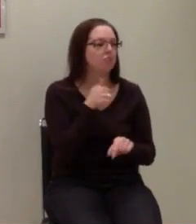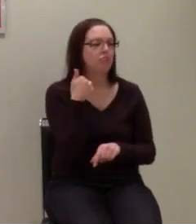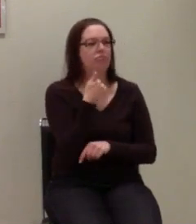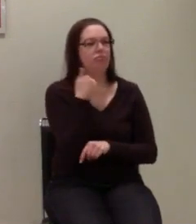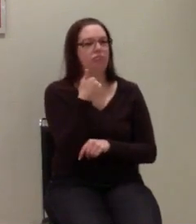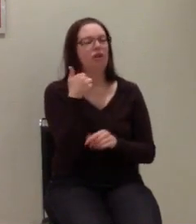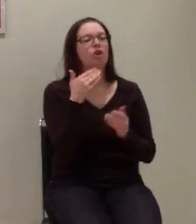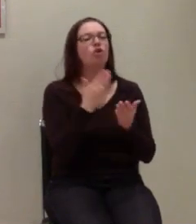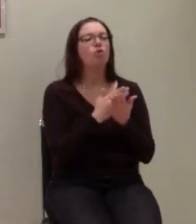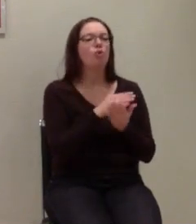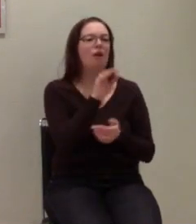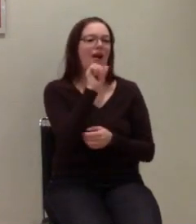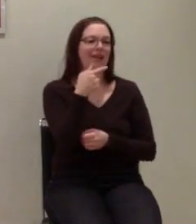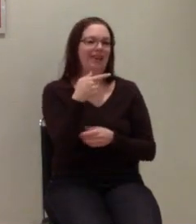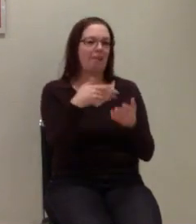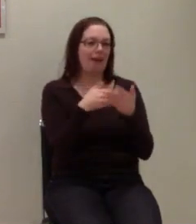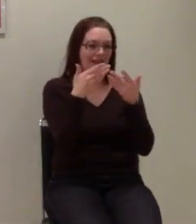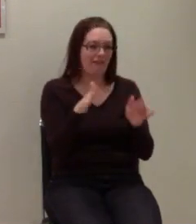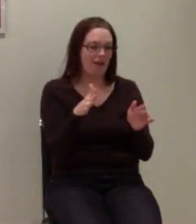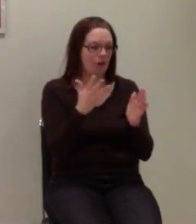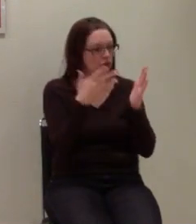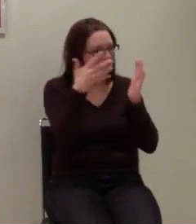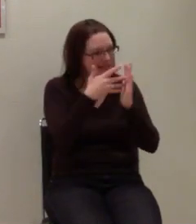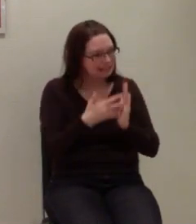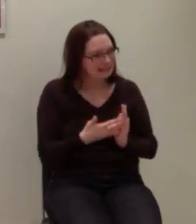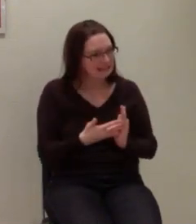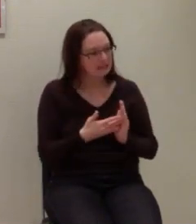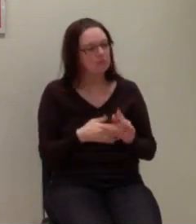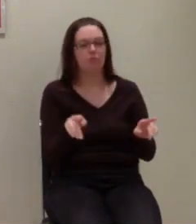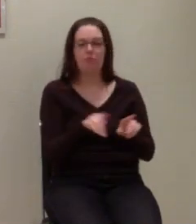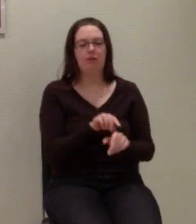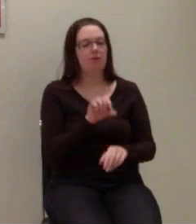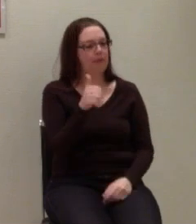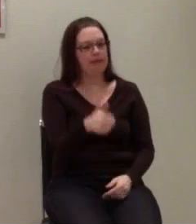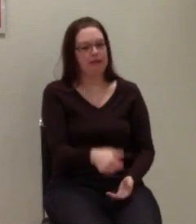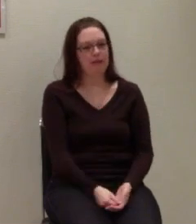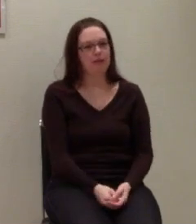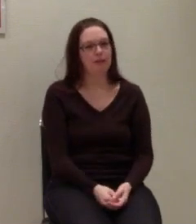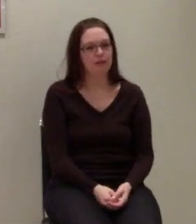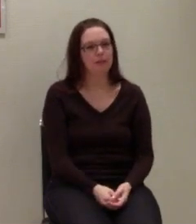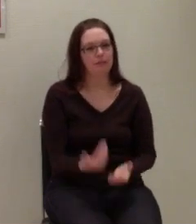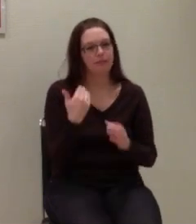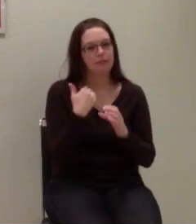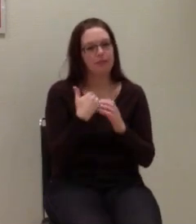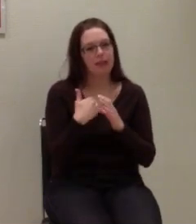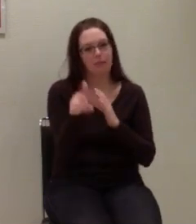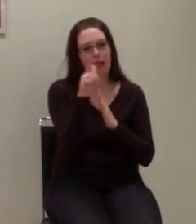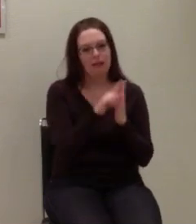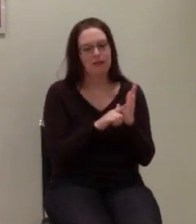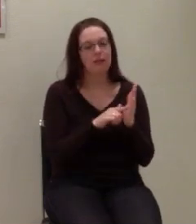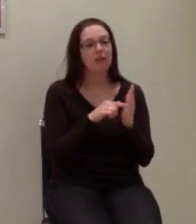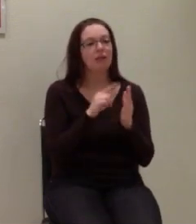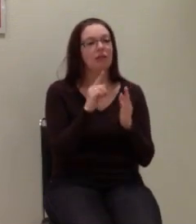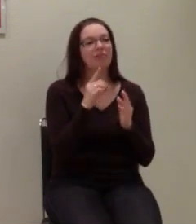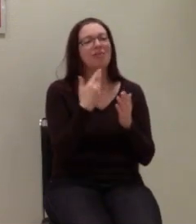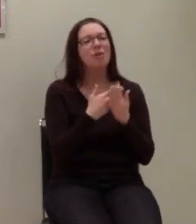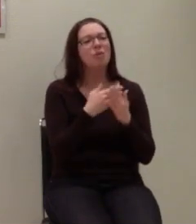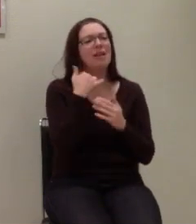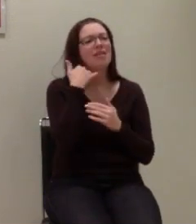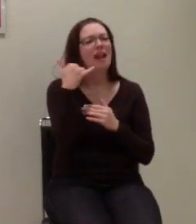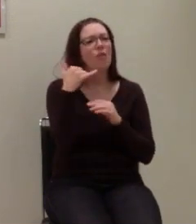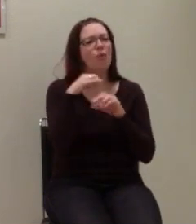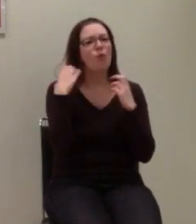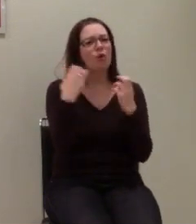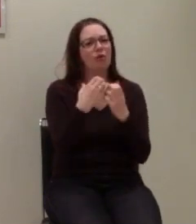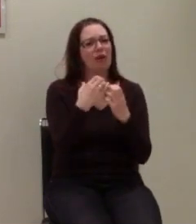Barrierefreiheit getestet auf Bundesebene, statt jetzt Telefonkonferenzen, damit auch